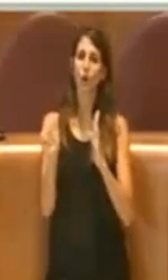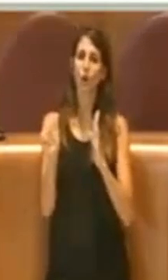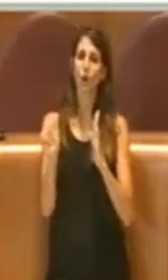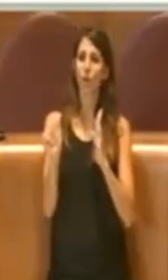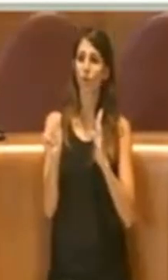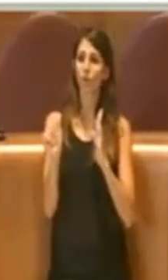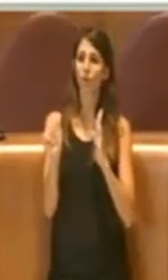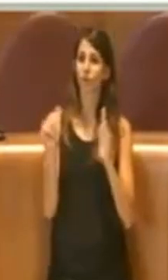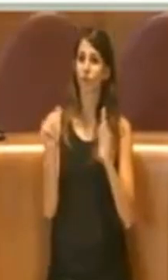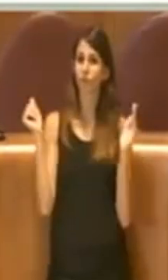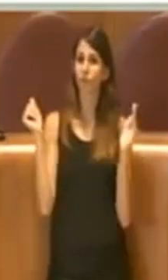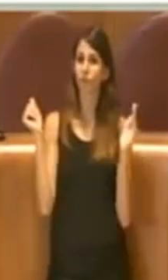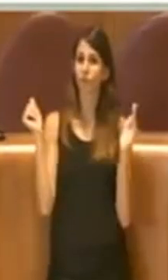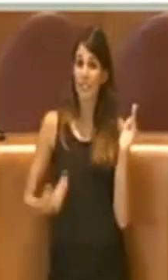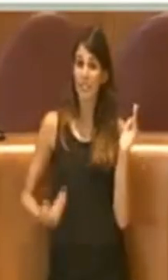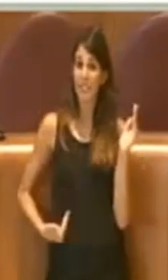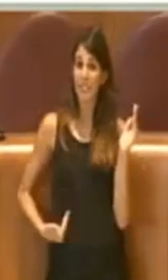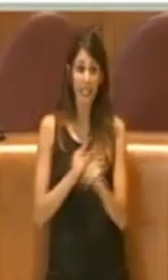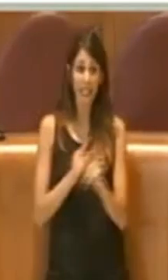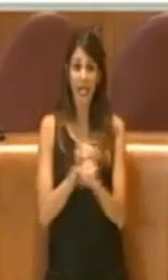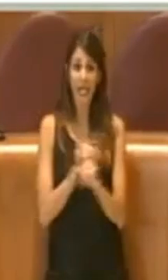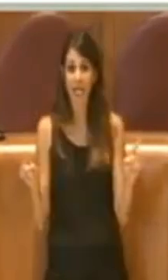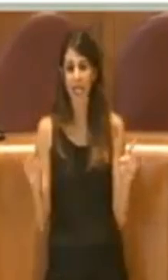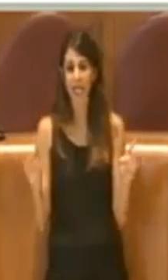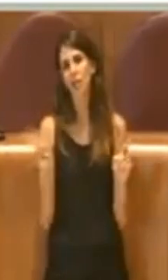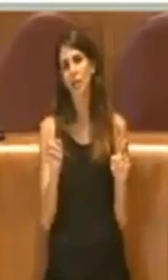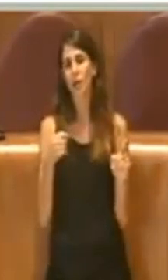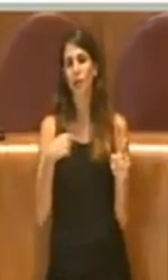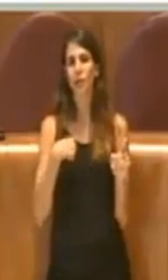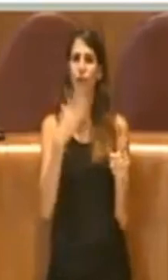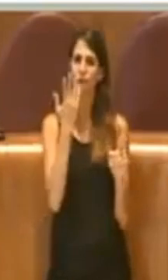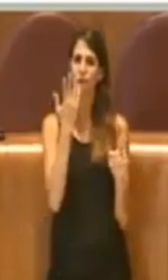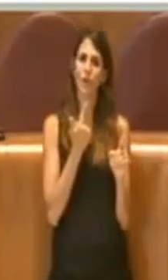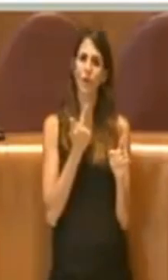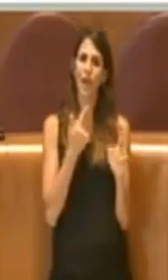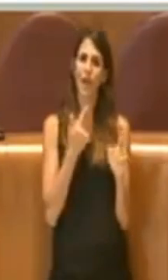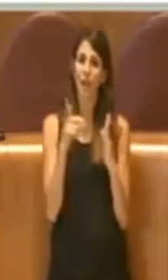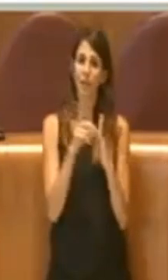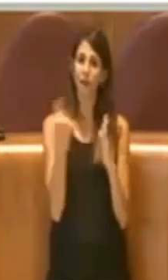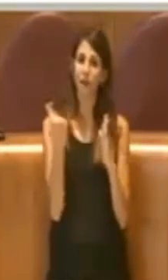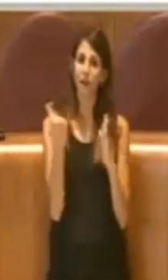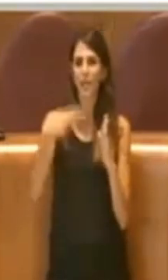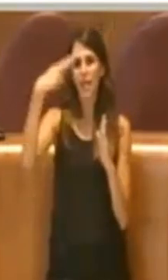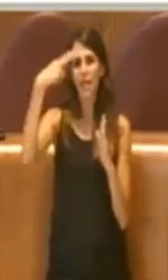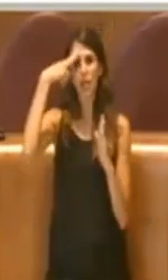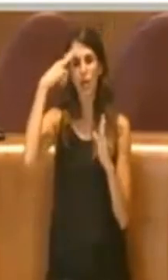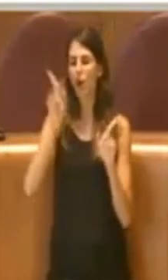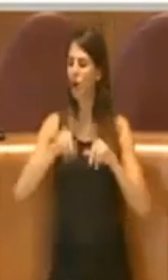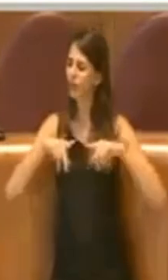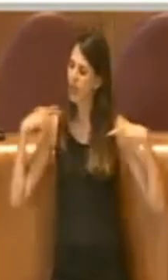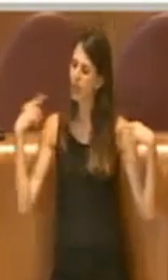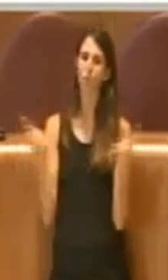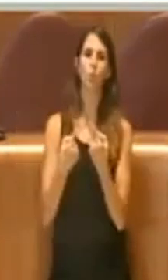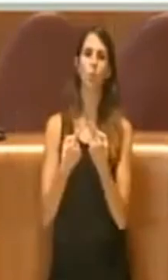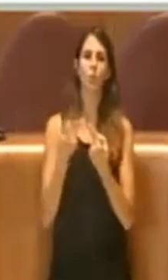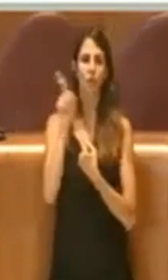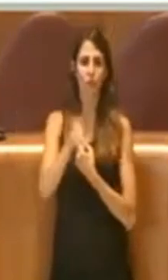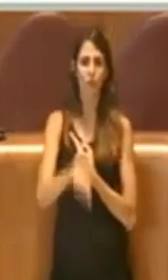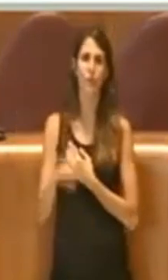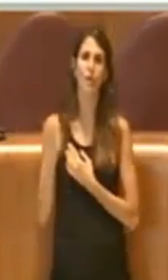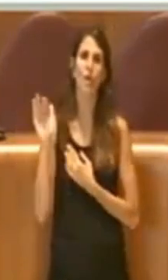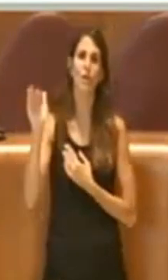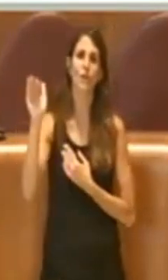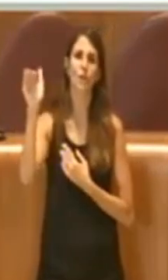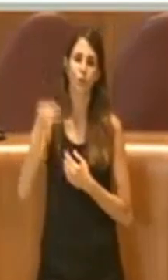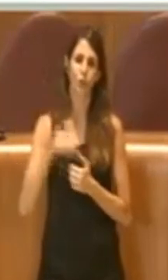presenti, ma vorrei fosse un monito per il futuro, per tutte le amministrazioni e per